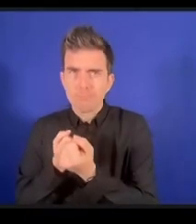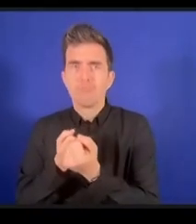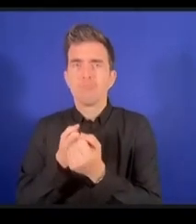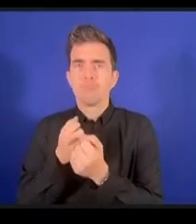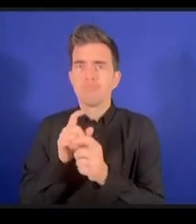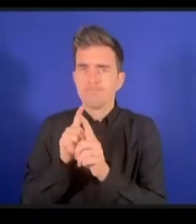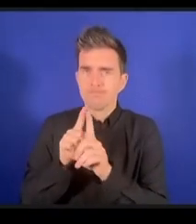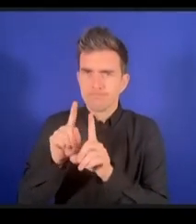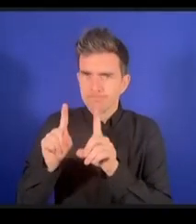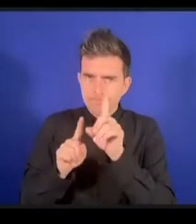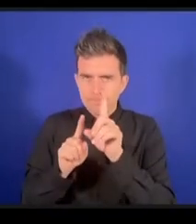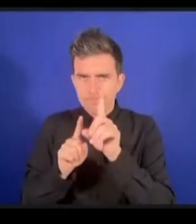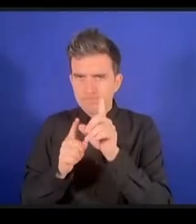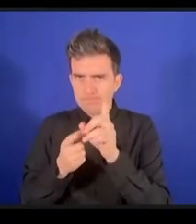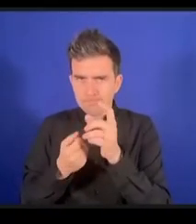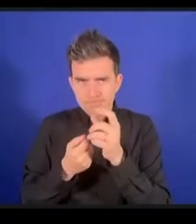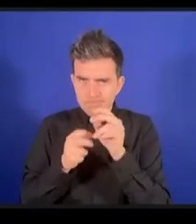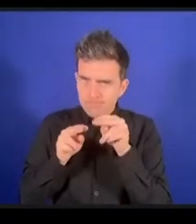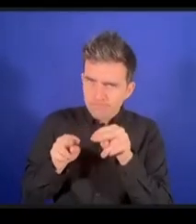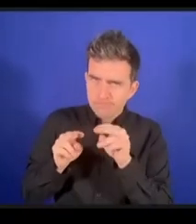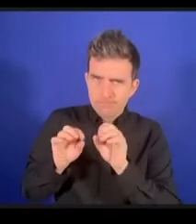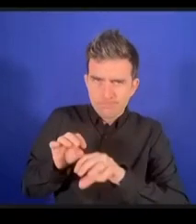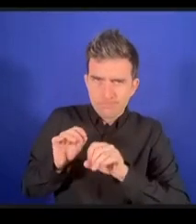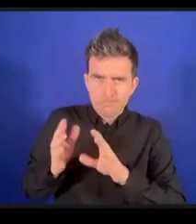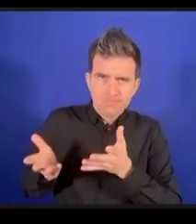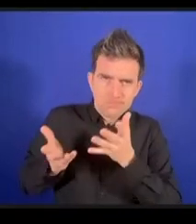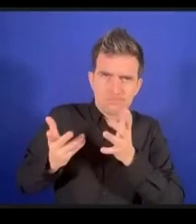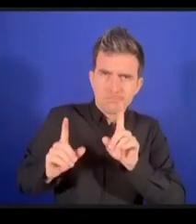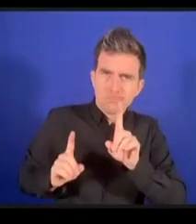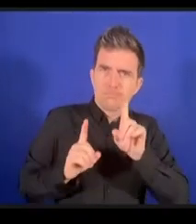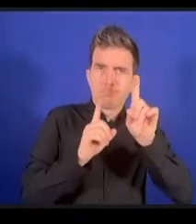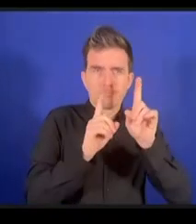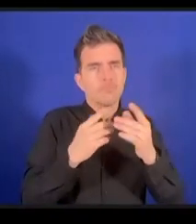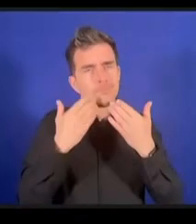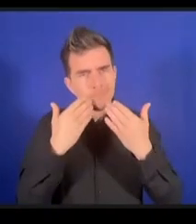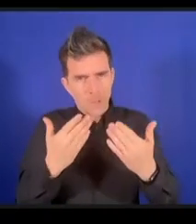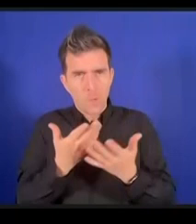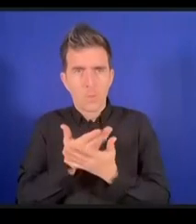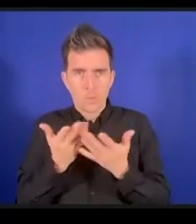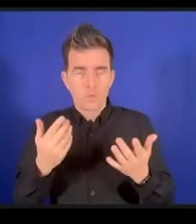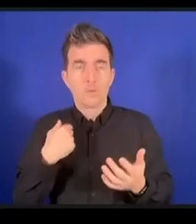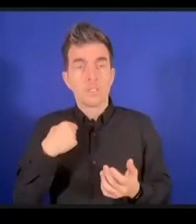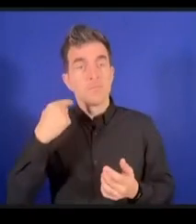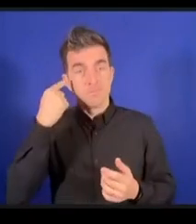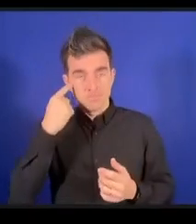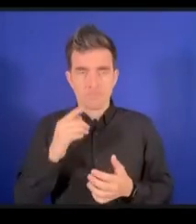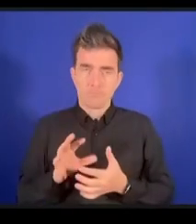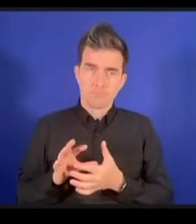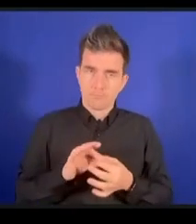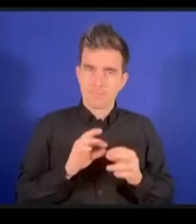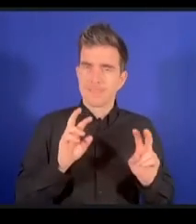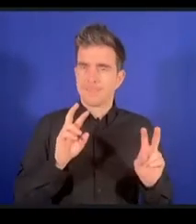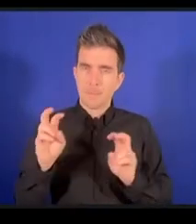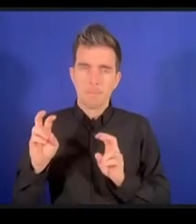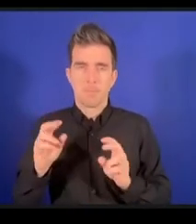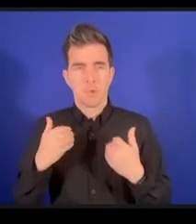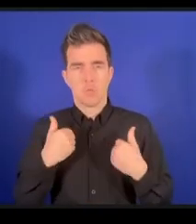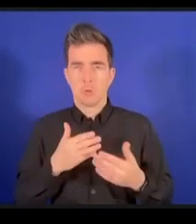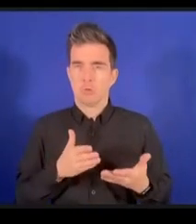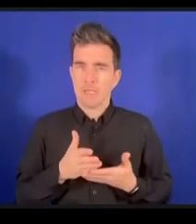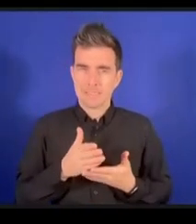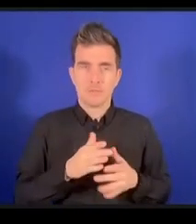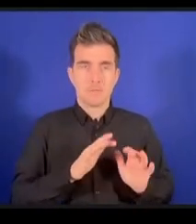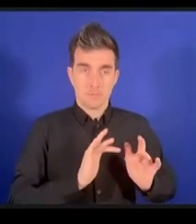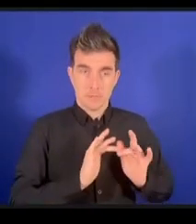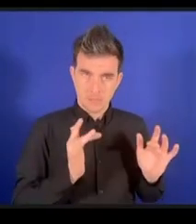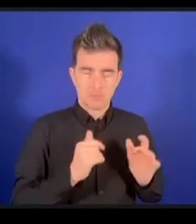thème de cette session les droits humains à l'ère numérique il n'y a pas on peut on peut se battre mais ça ne sert